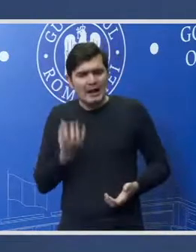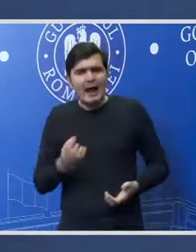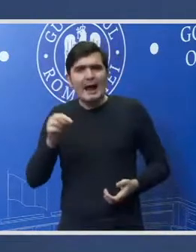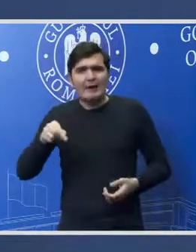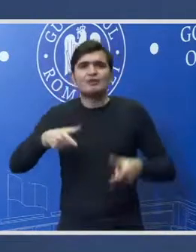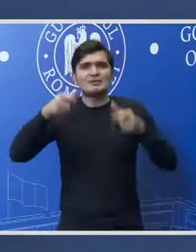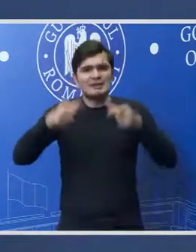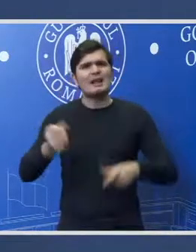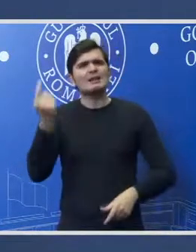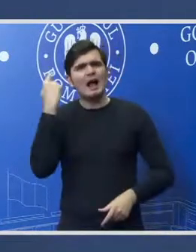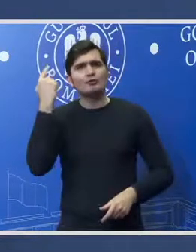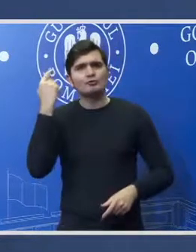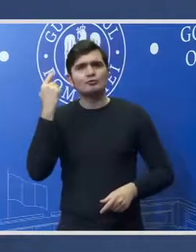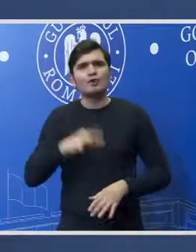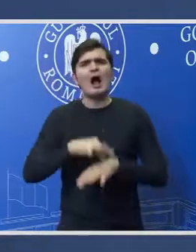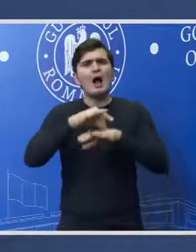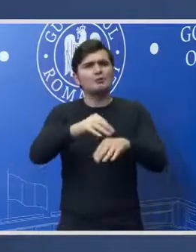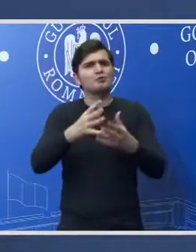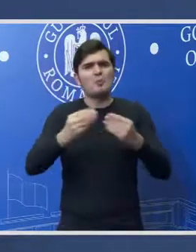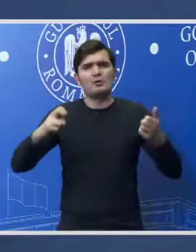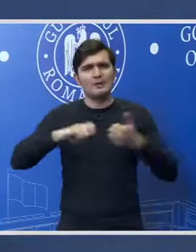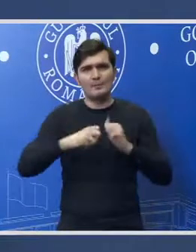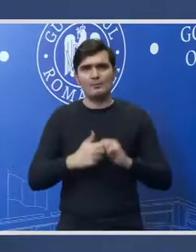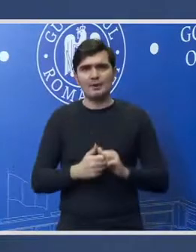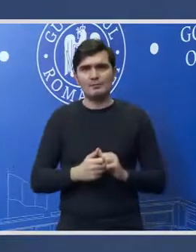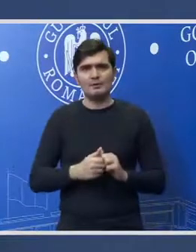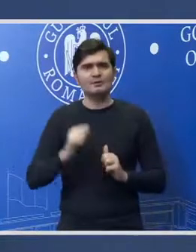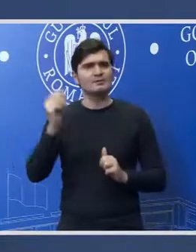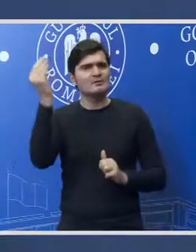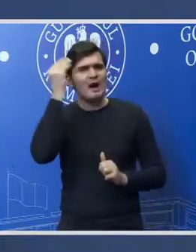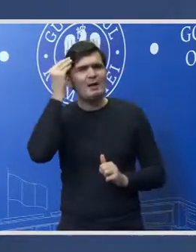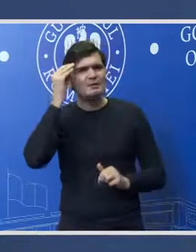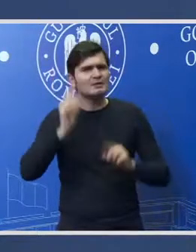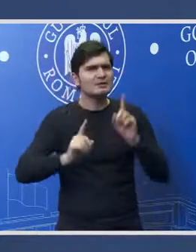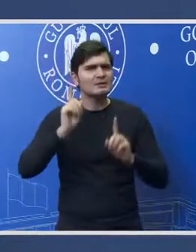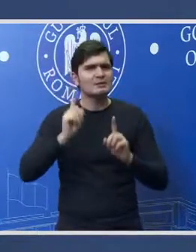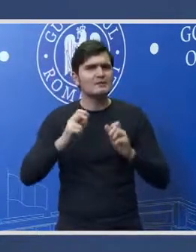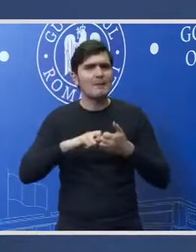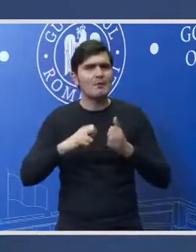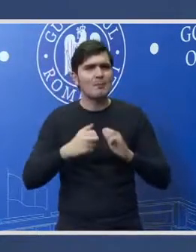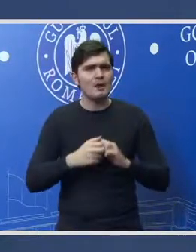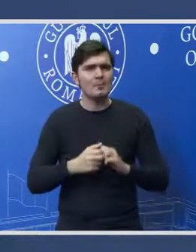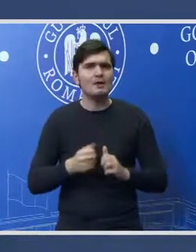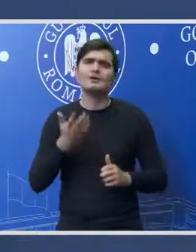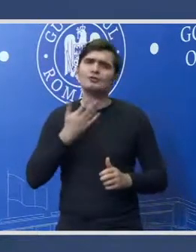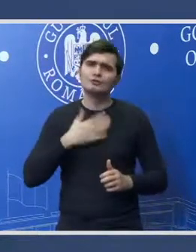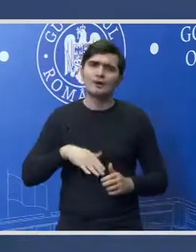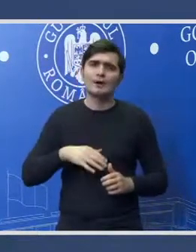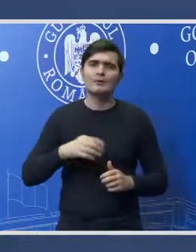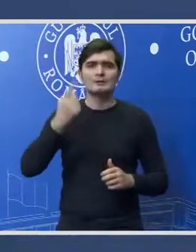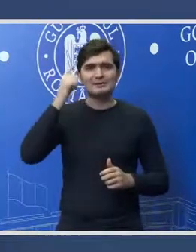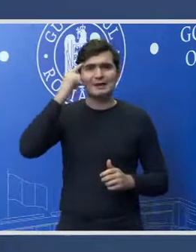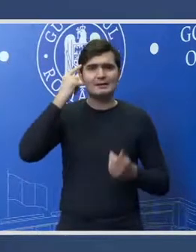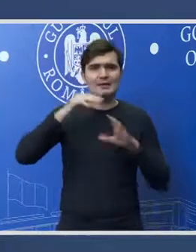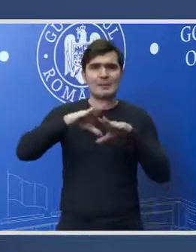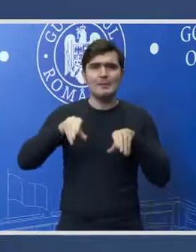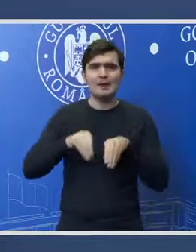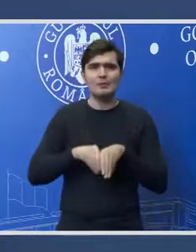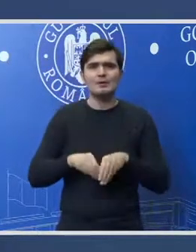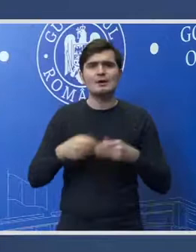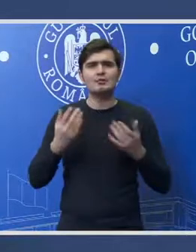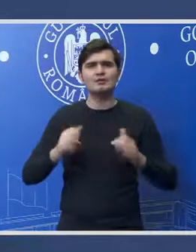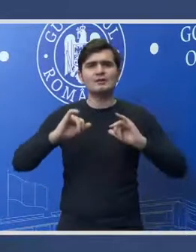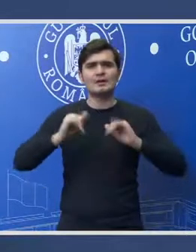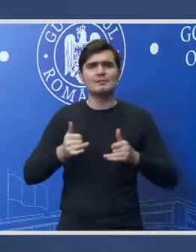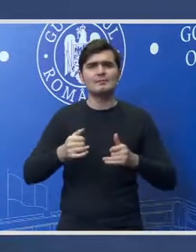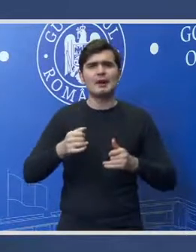adus multe probleme vă amintesc doar câteva dintre ele și aș vrea să ne gândim împreună ce s-a